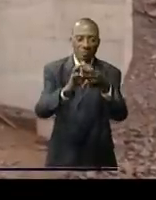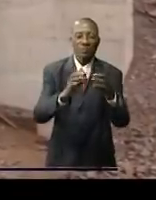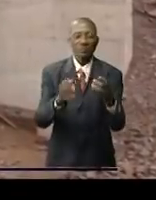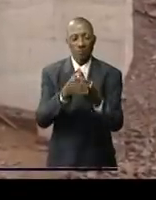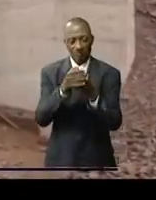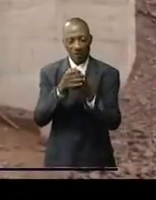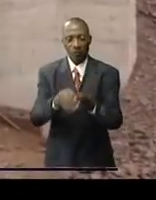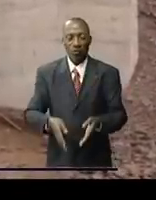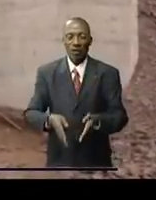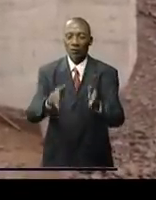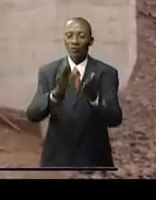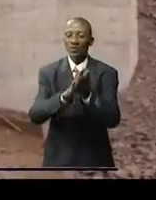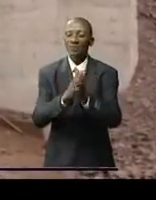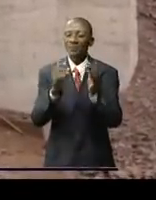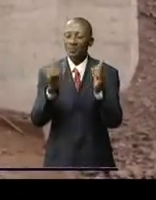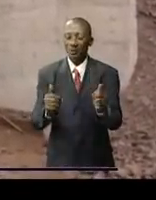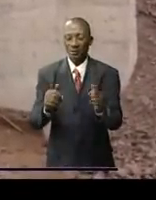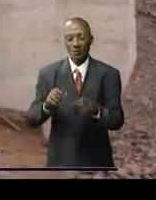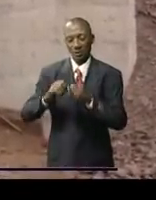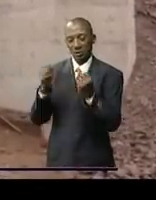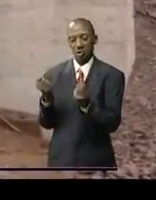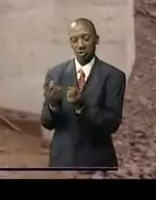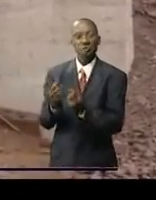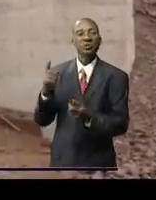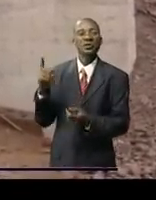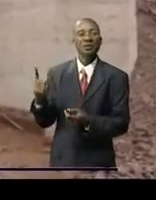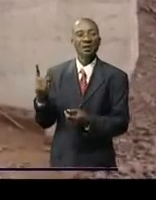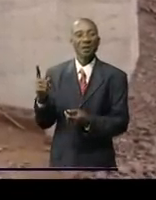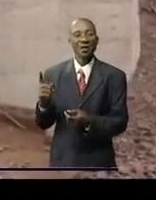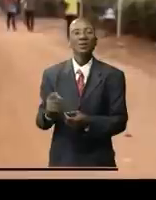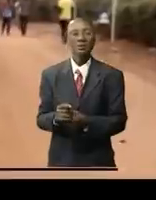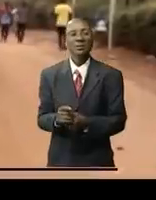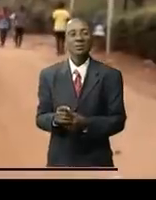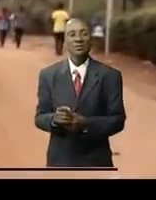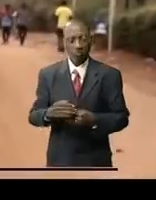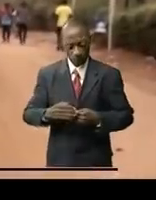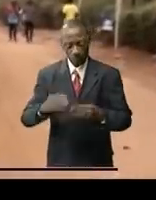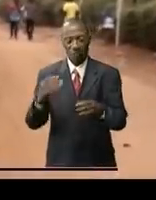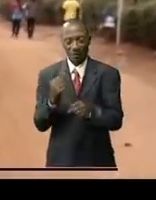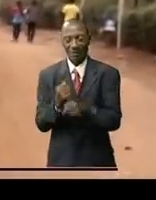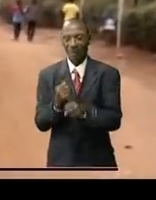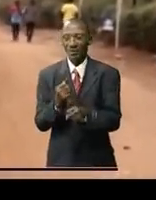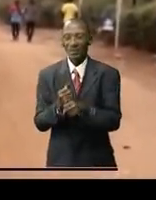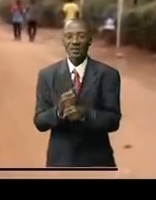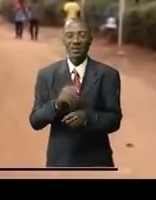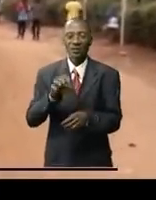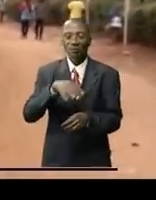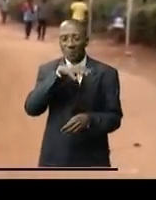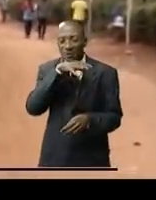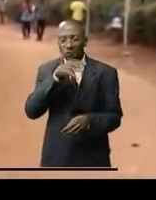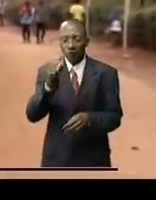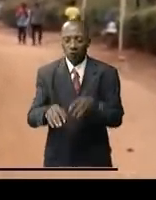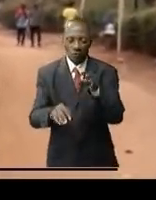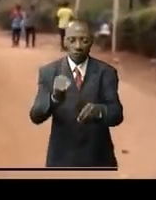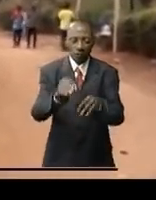actuellement l'entreprise Musca Engineering de Moïse Mouképe est à l'étape du bétonnage la réhabilitation des artères s'effectue